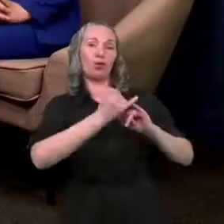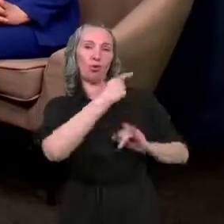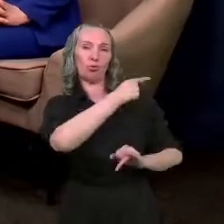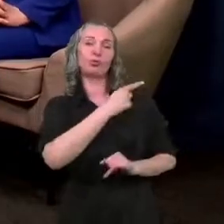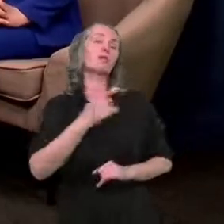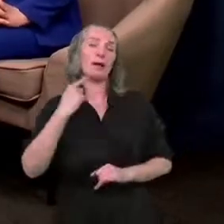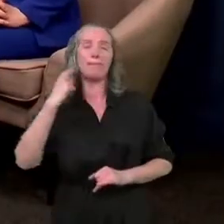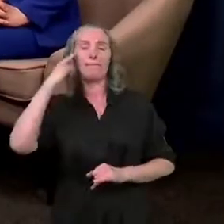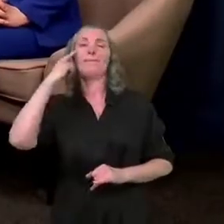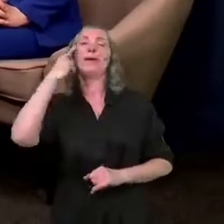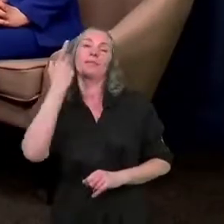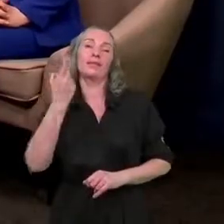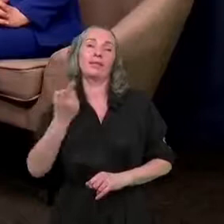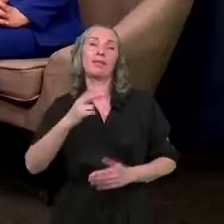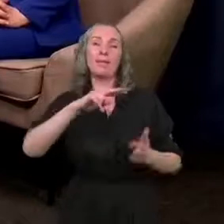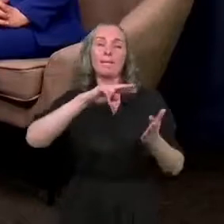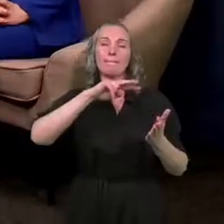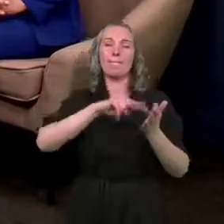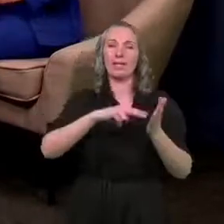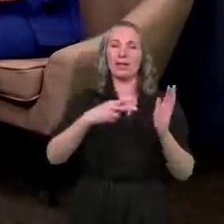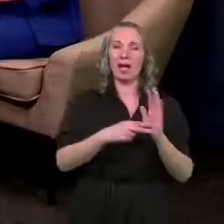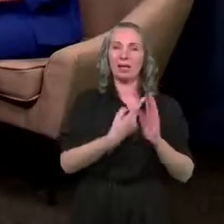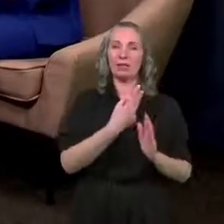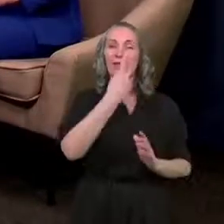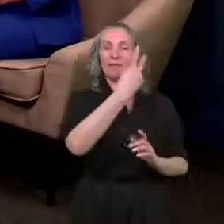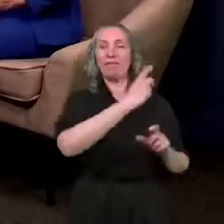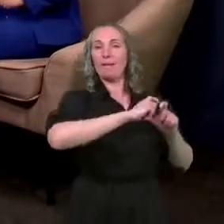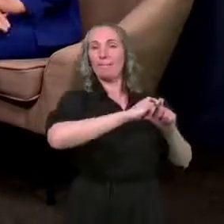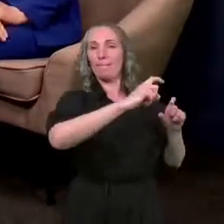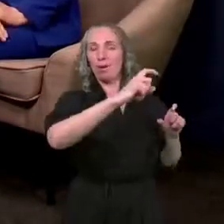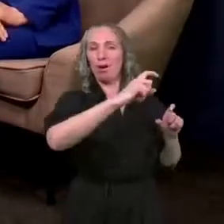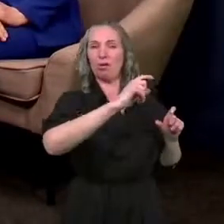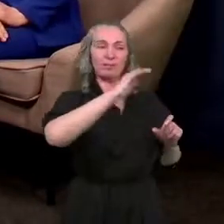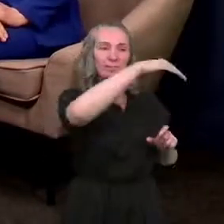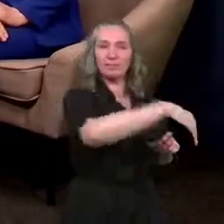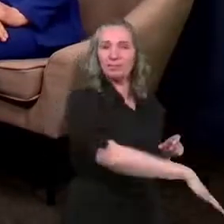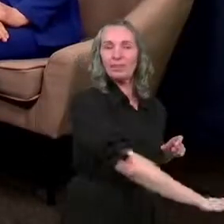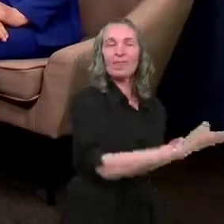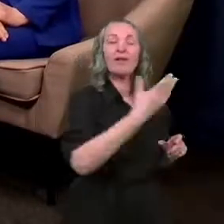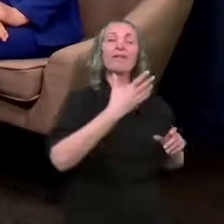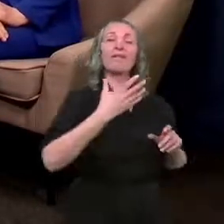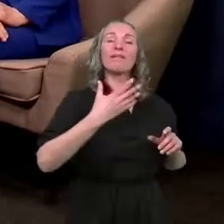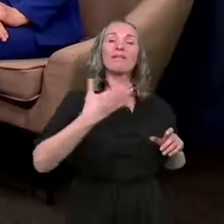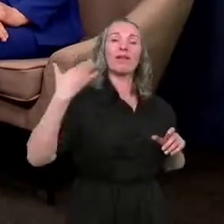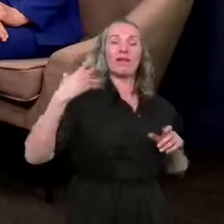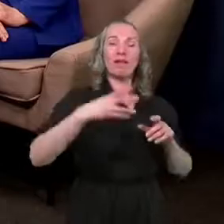o ile dobrze pamiętam, tam planuje się oprócz tych dwóch, które są w tym wieloletnim